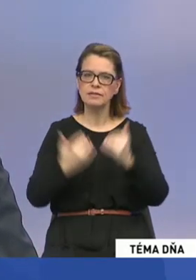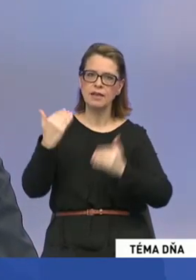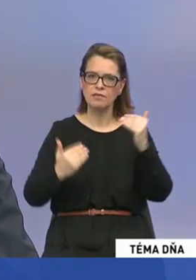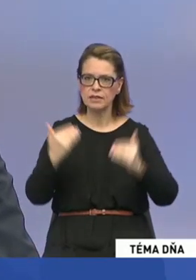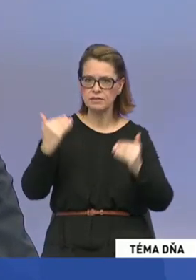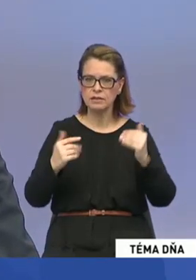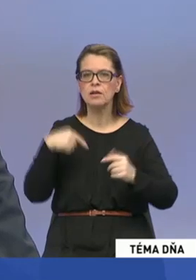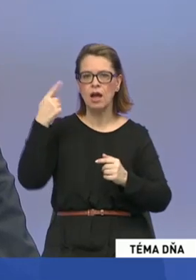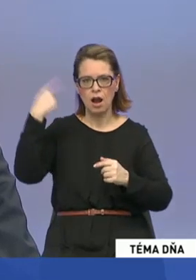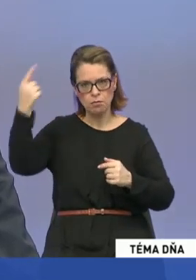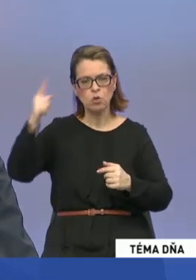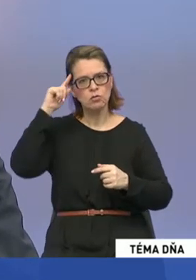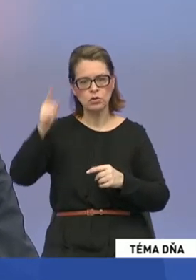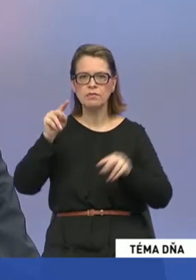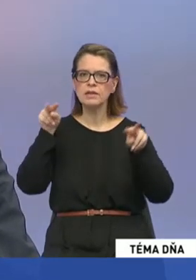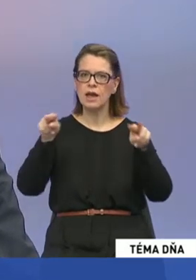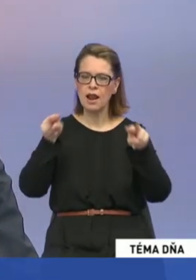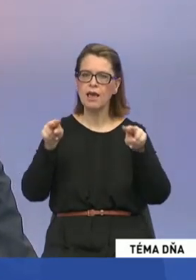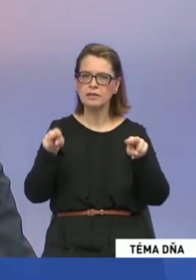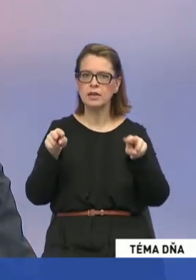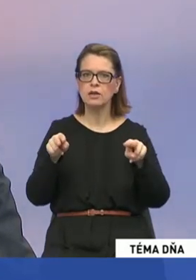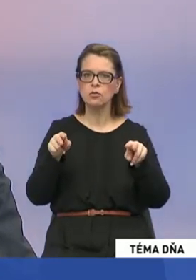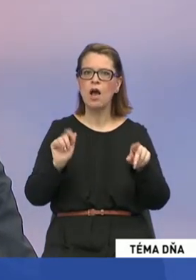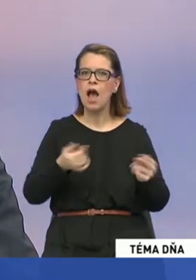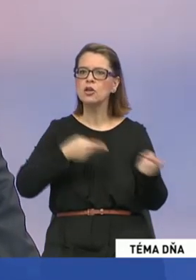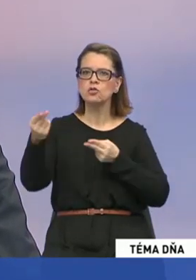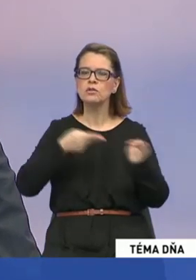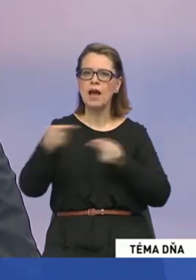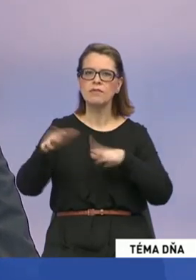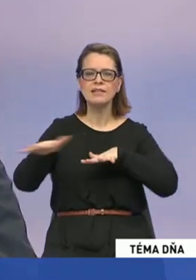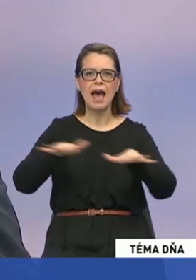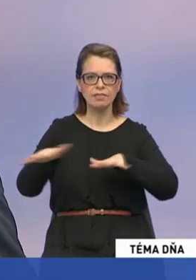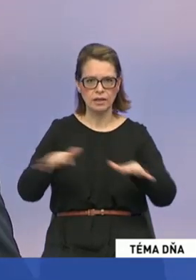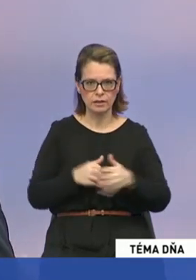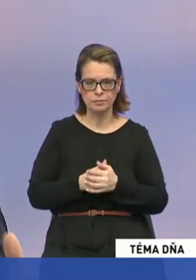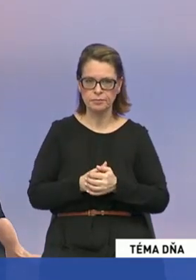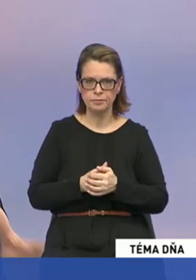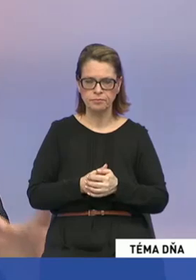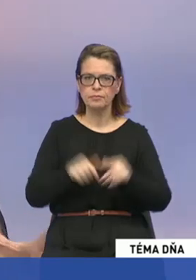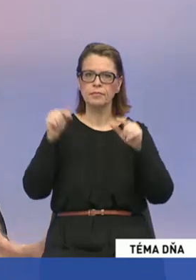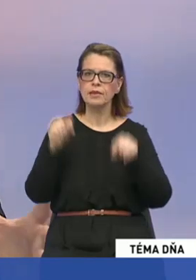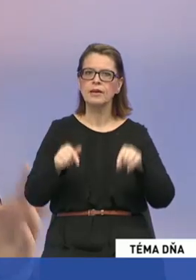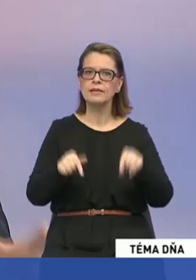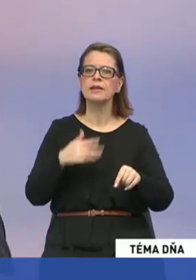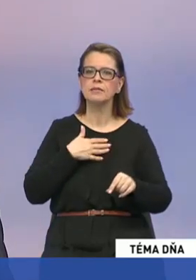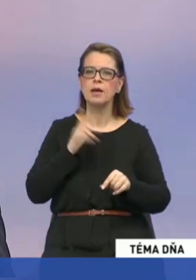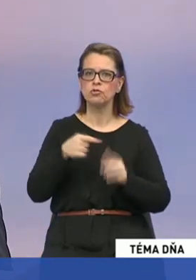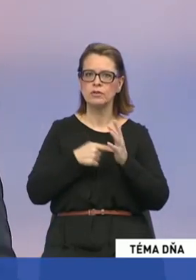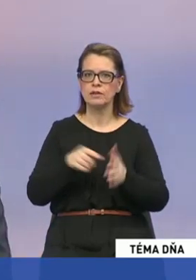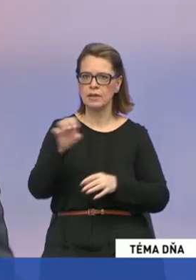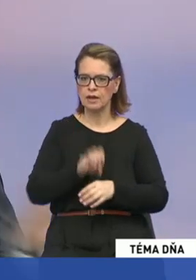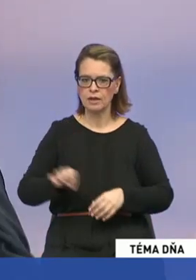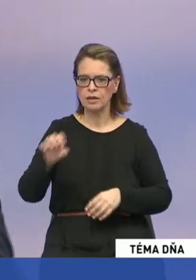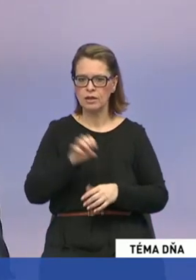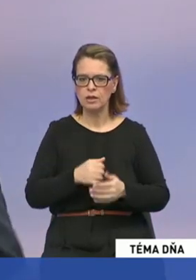budeme vedieť aj tú elektrínu dodávať na trh. Ale treba povedať, že dnes máme v rámci Európy tie trhy prepojené.